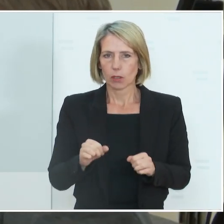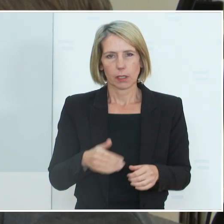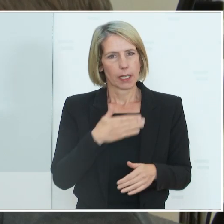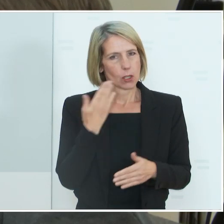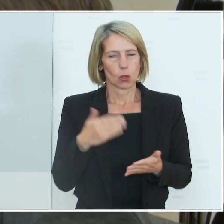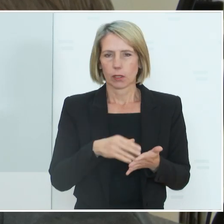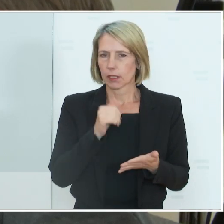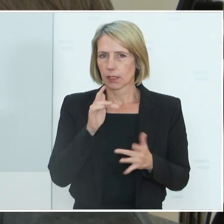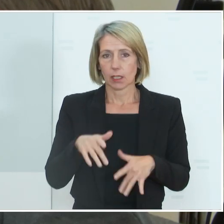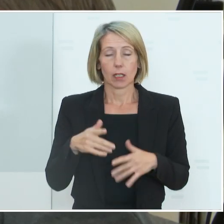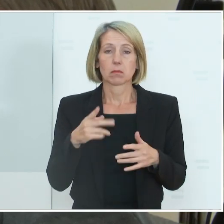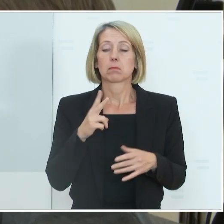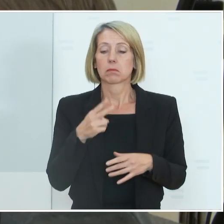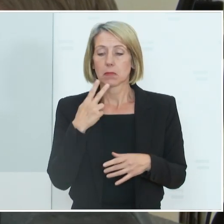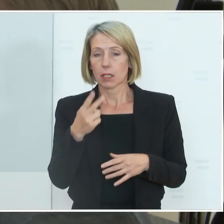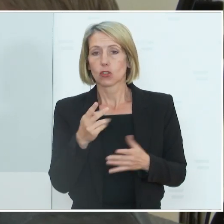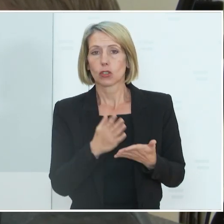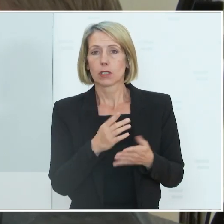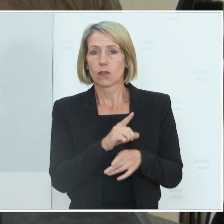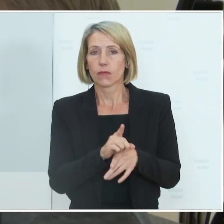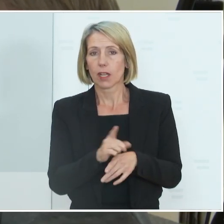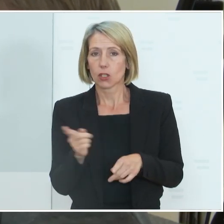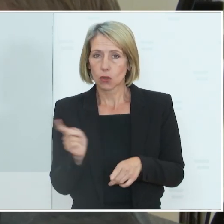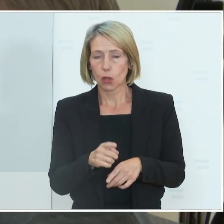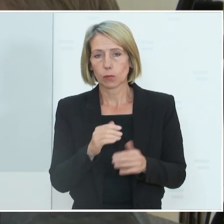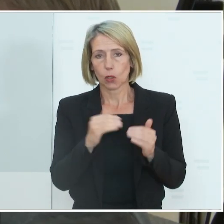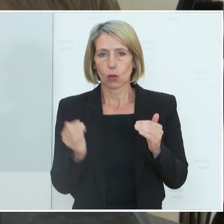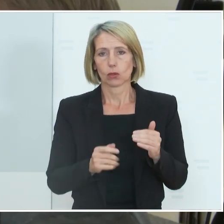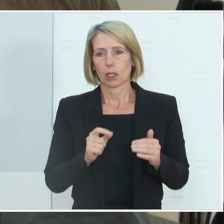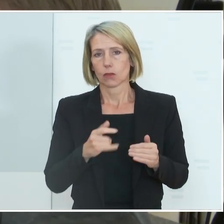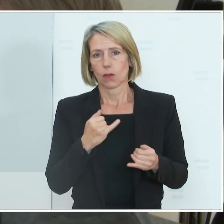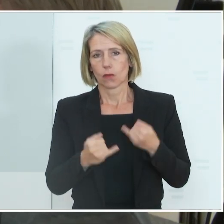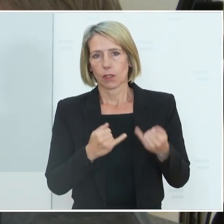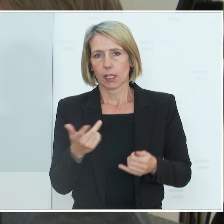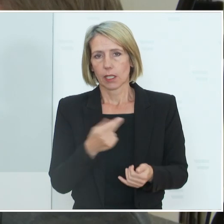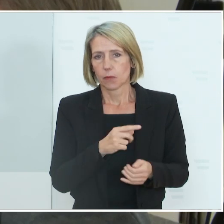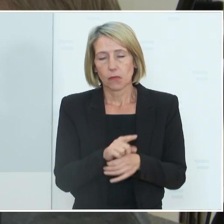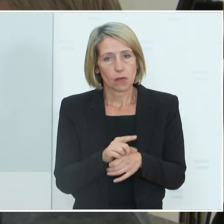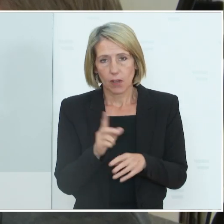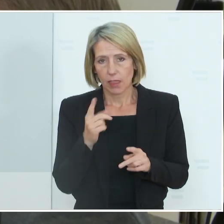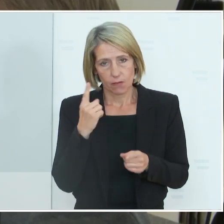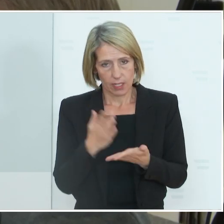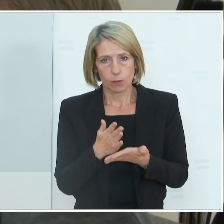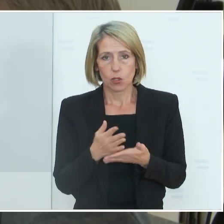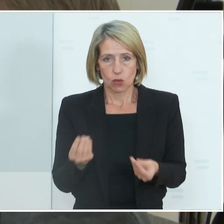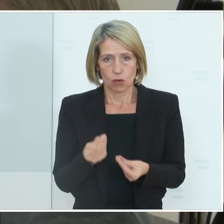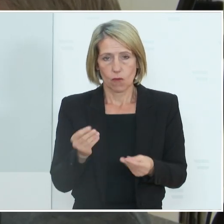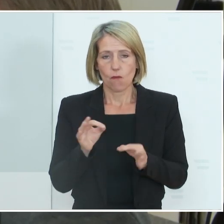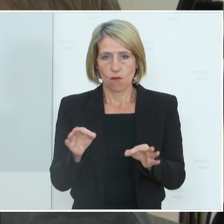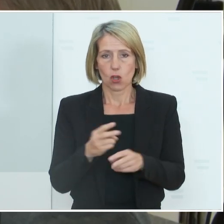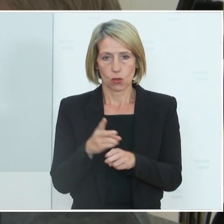diese Impfung für die unter 12-Jährigen dann auch kommen wird in Österreich?